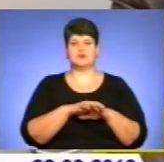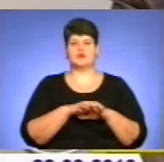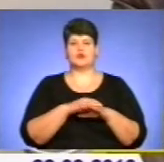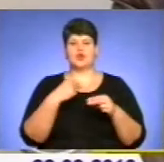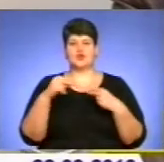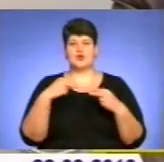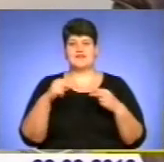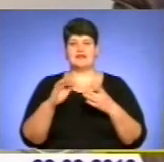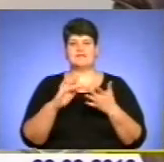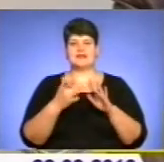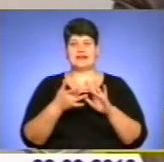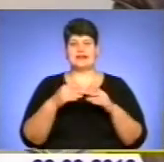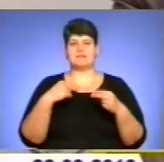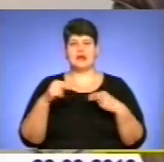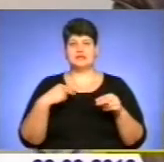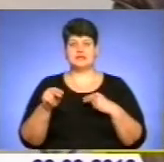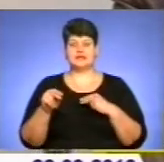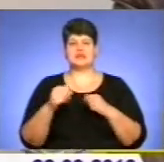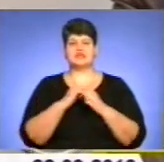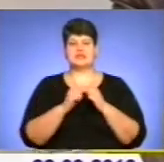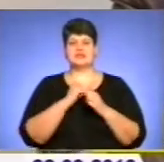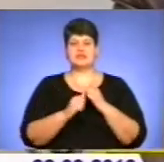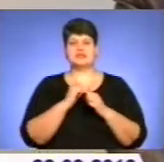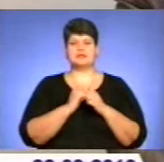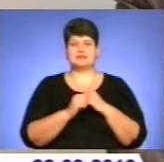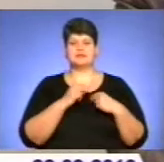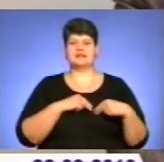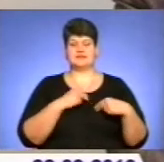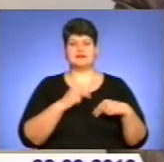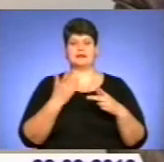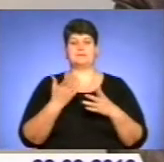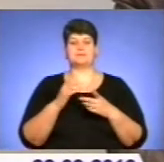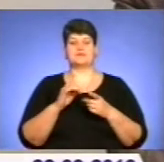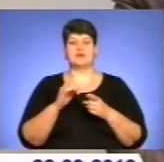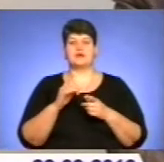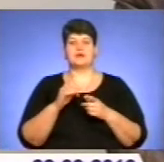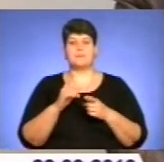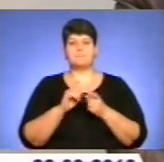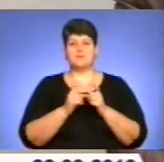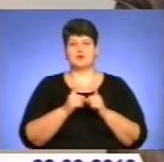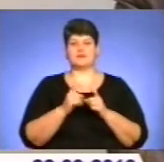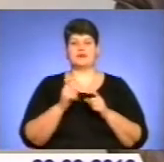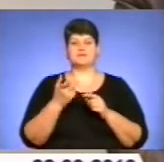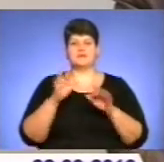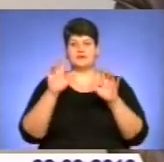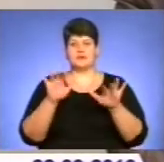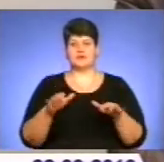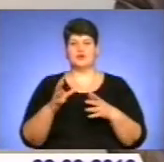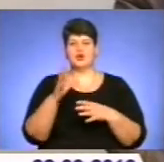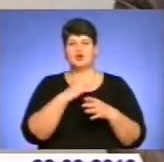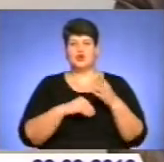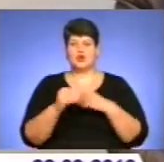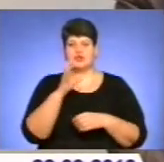торгівлі в інтернет, в магазинах, все частіше і частіше працівникам підрозділу боротьбівській без злочинності, доводиться зустрічатися